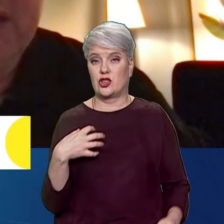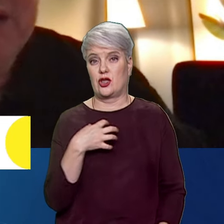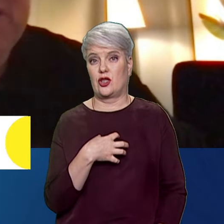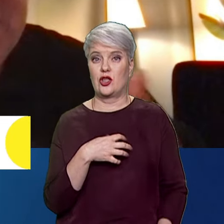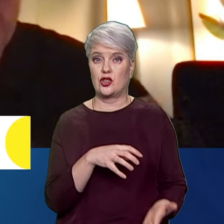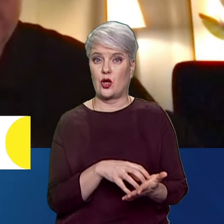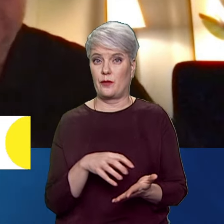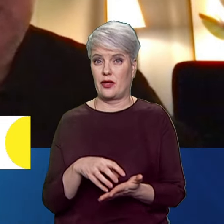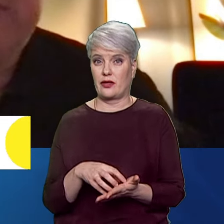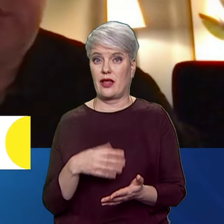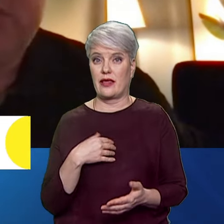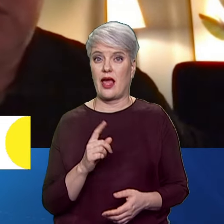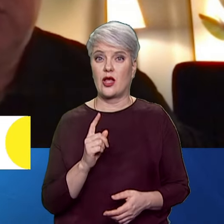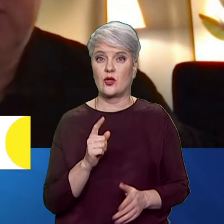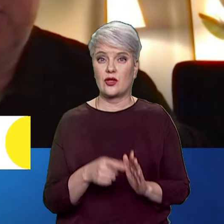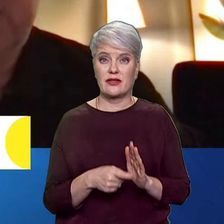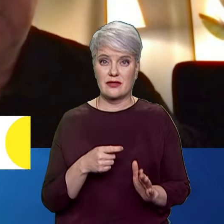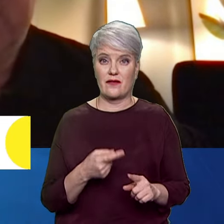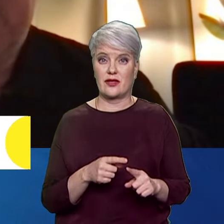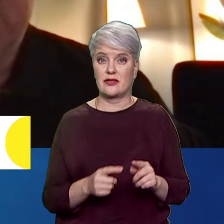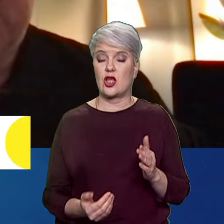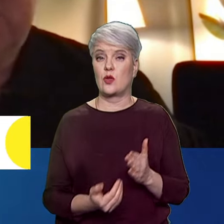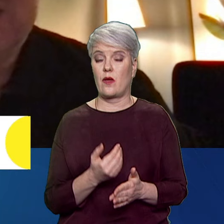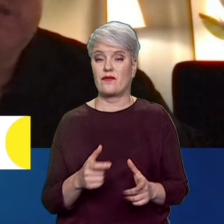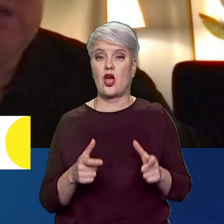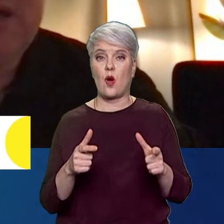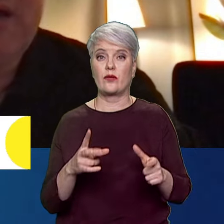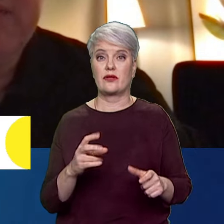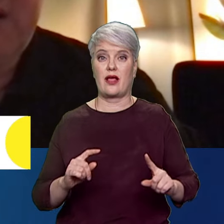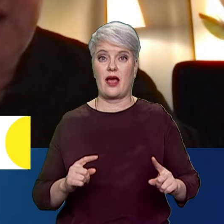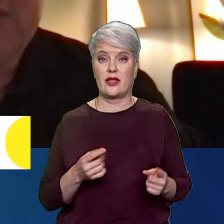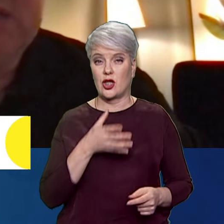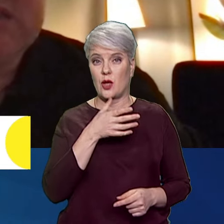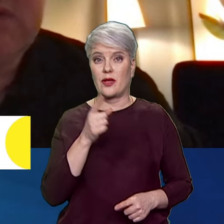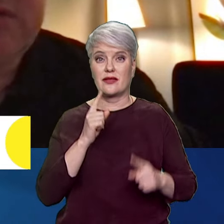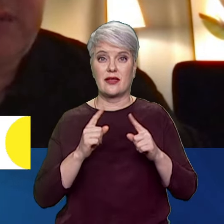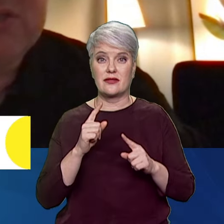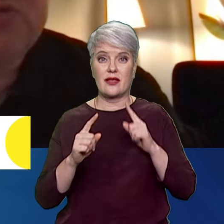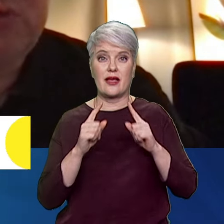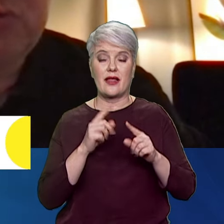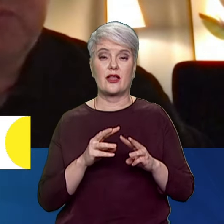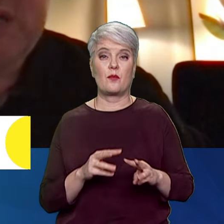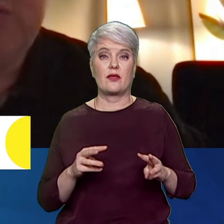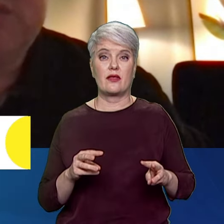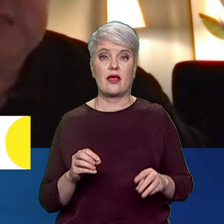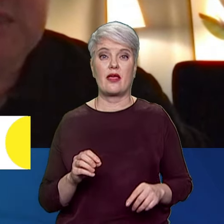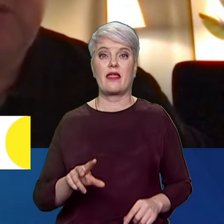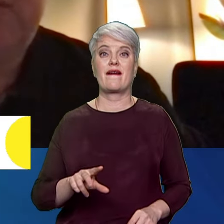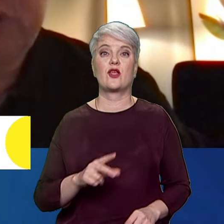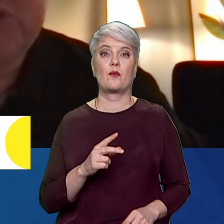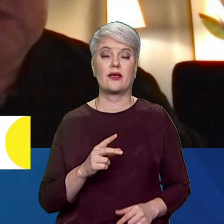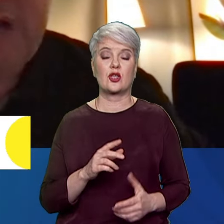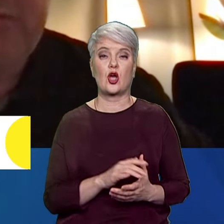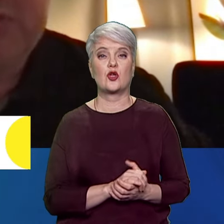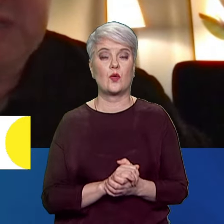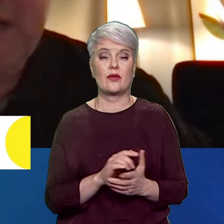'єкти. Я, до речі, дізнався про ці нові ордери на арешт під час засідання Ради міністрів Європейського Союзу з питань юстиції та